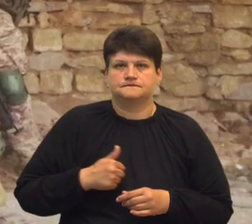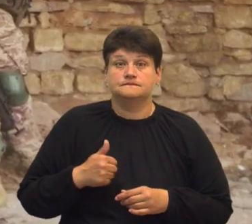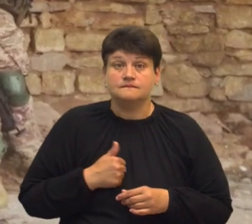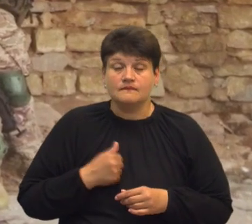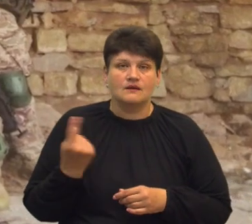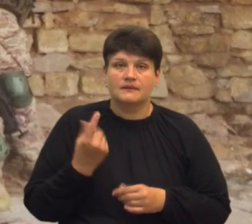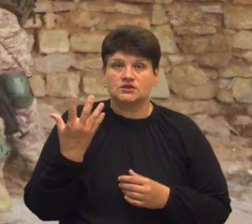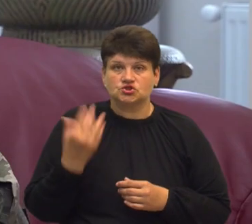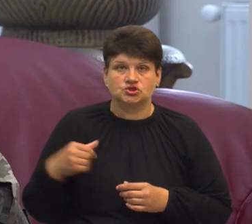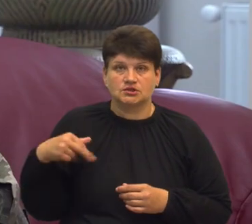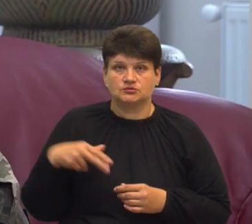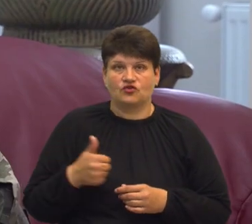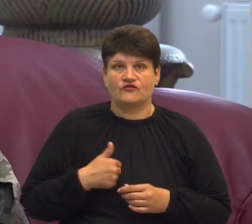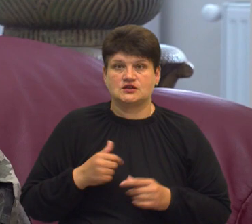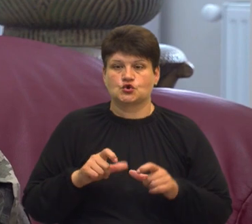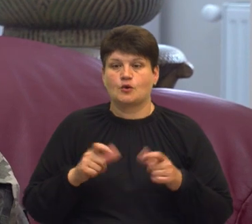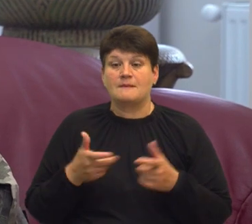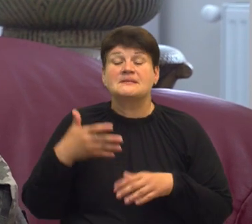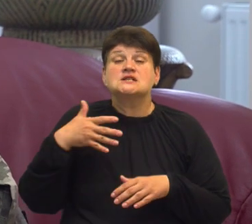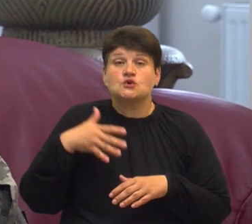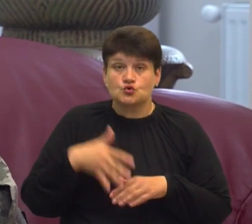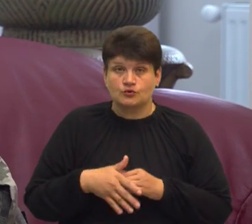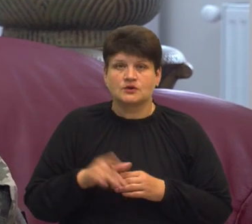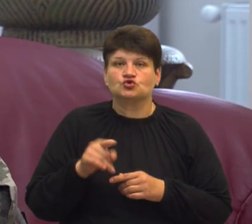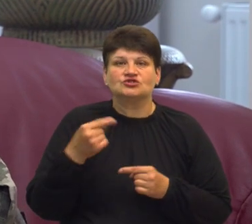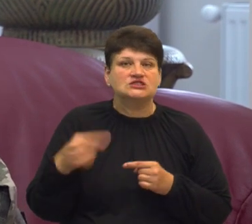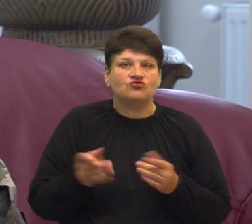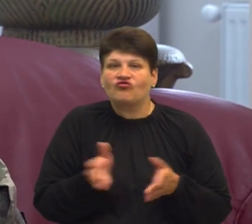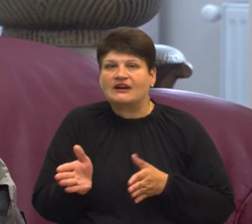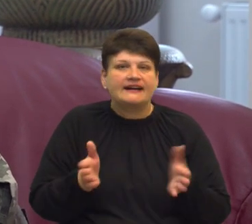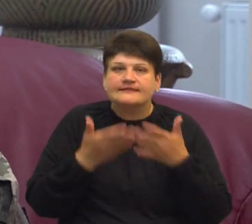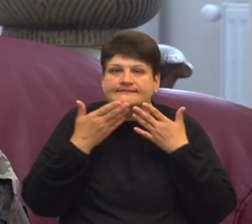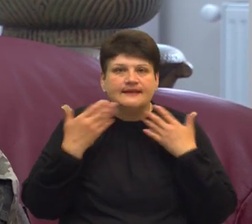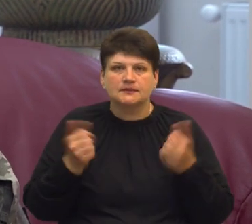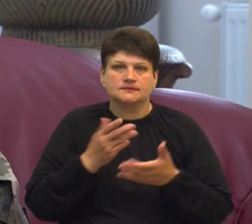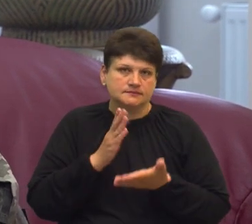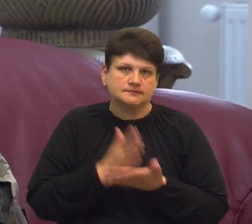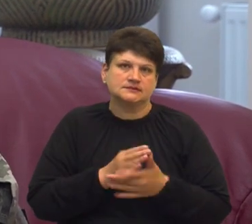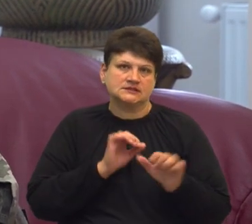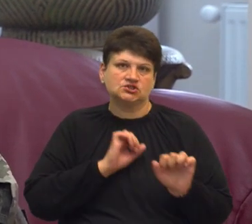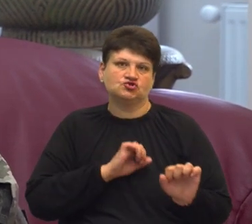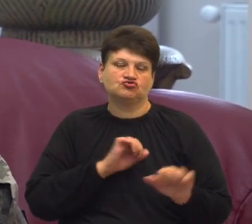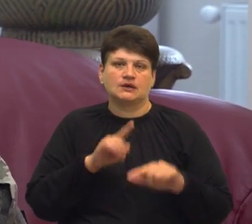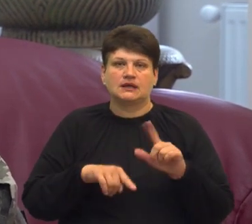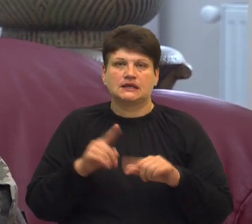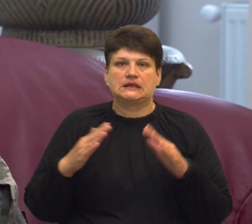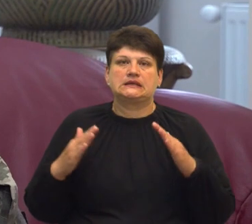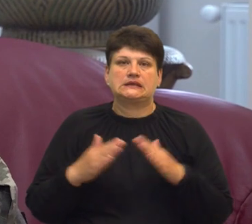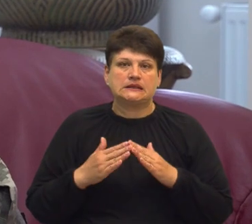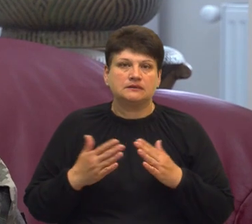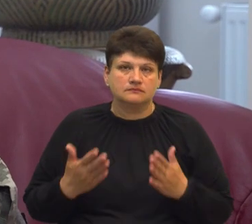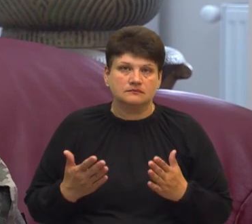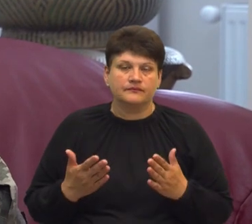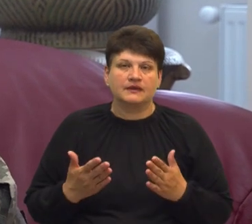пішов до військомату. Ми зрозуміли, що іншого варіанту немає. Ми мусимо захищати рідний дім, мусимо